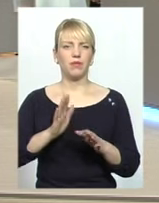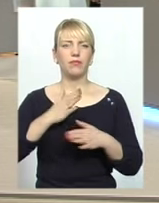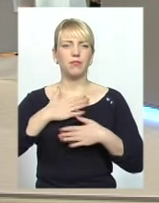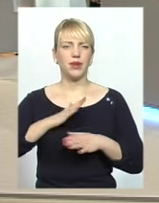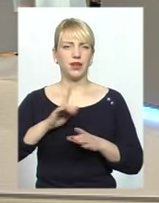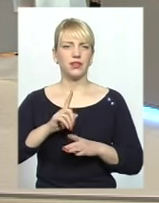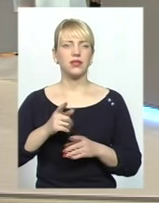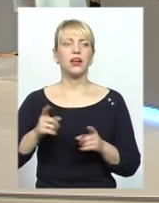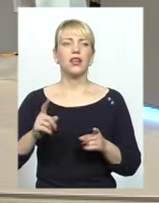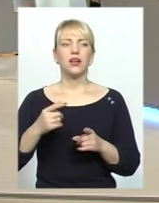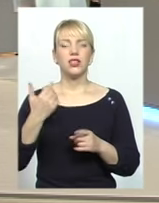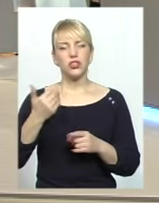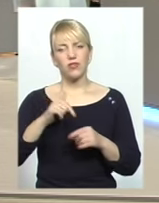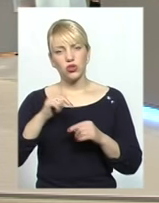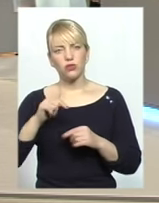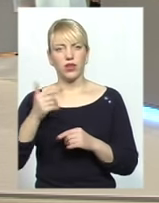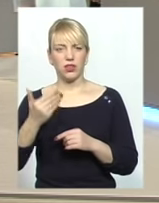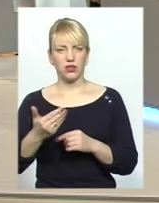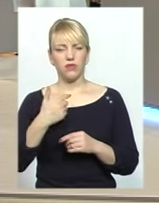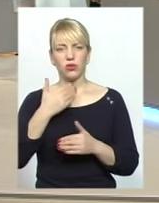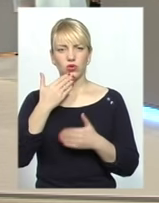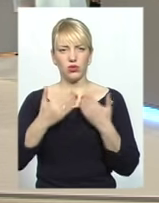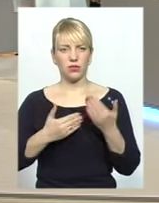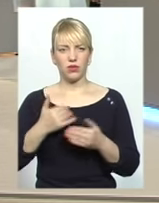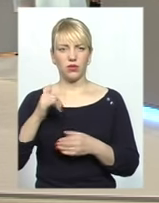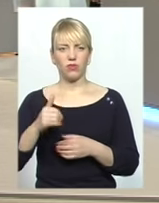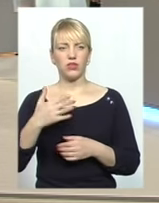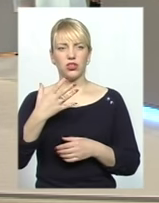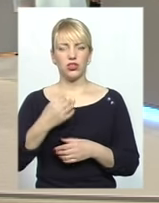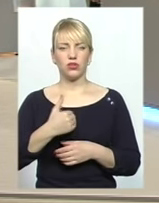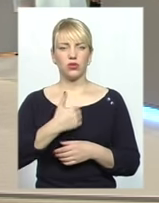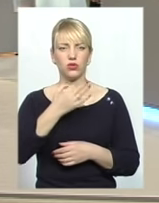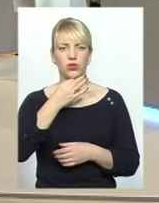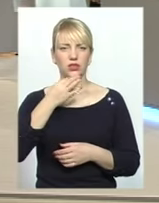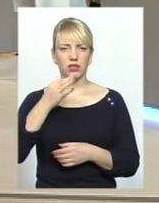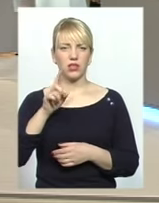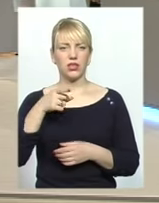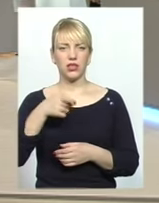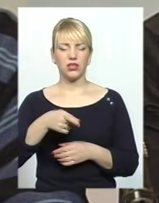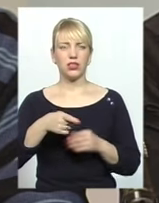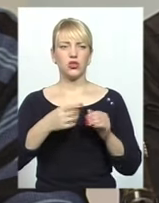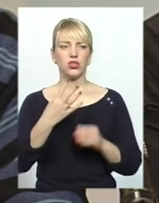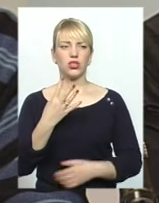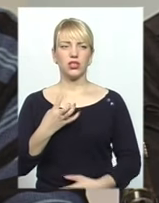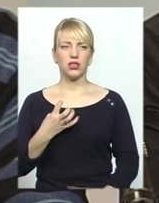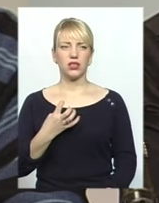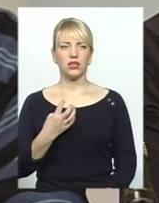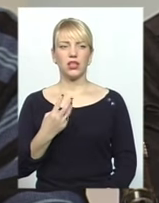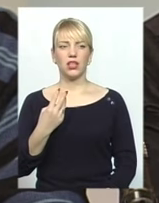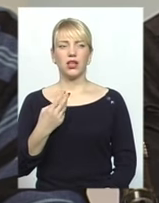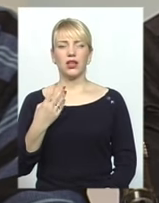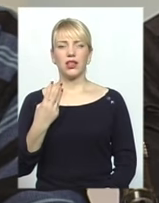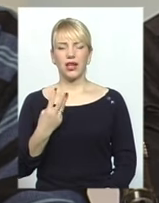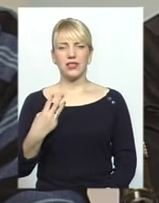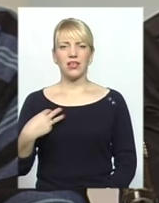громади, окремих її членів, не громади? Хочу сказати, що з 1438 років тому,